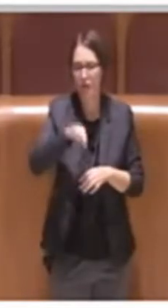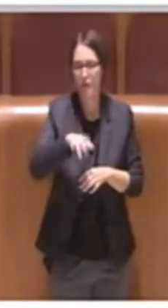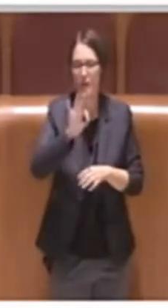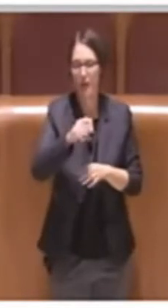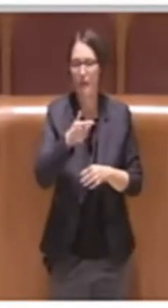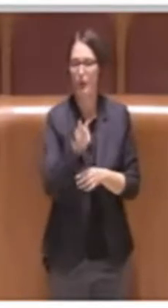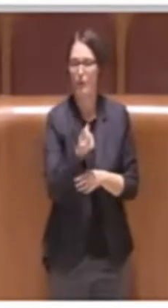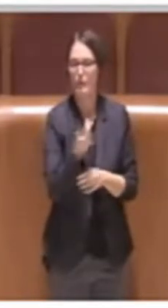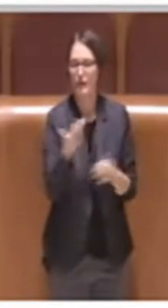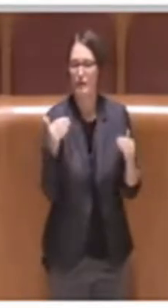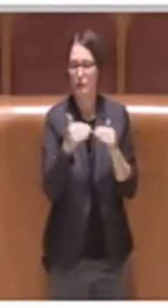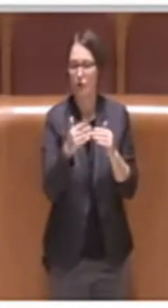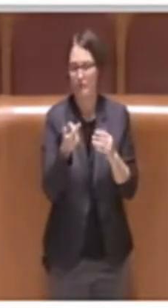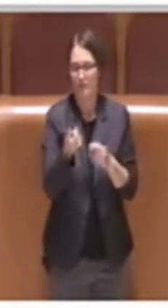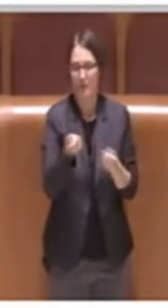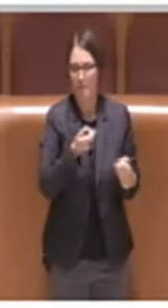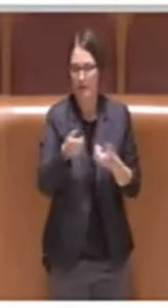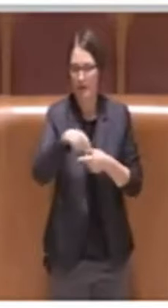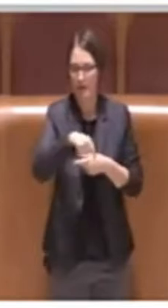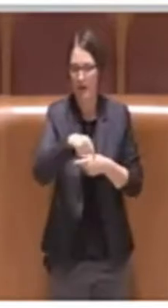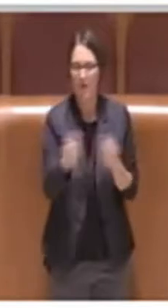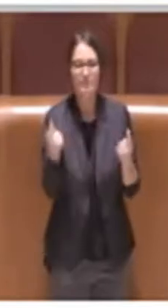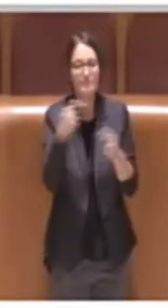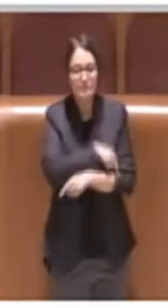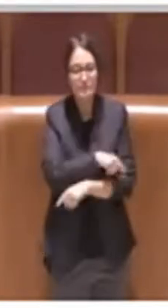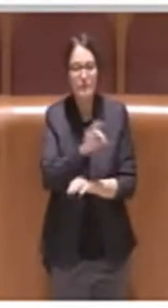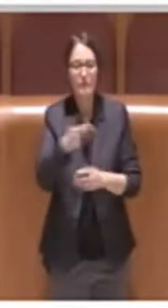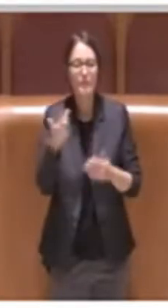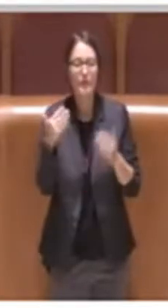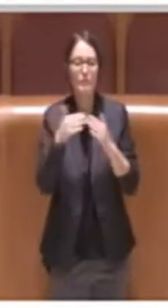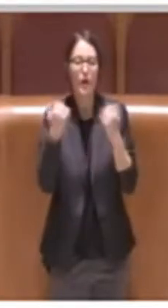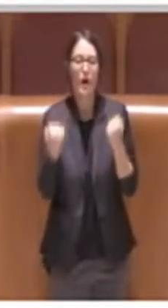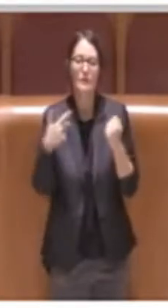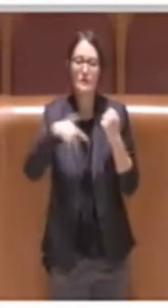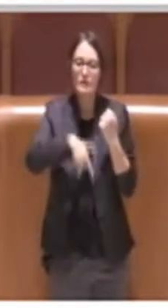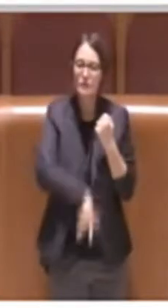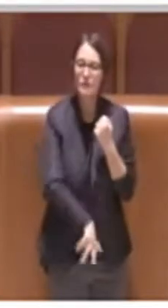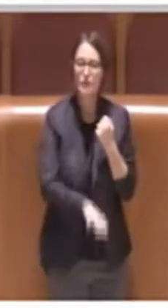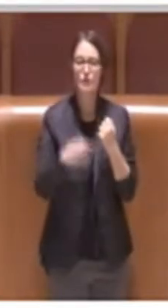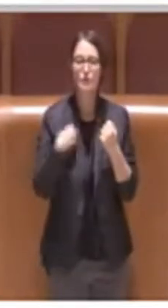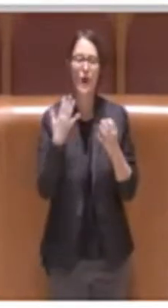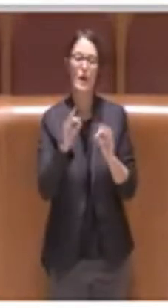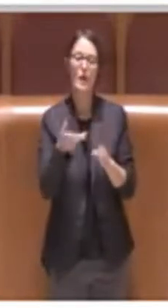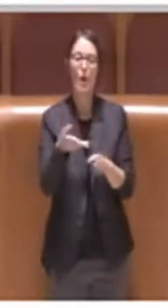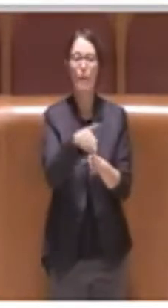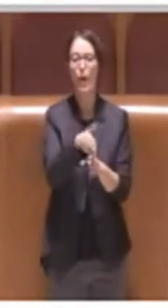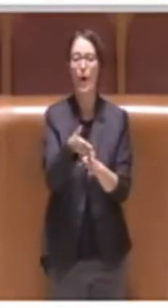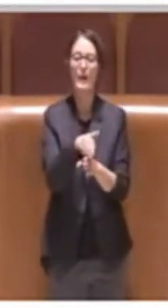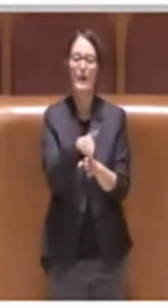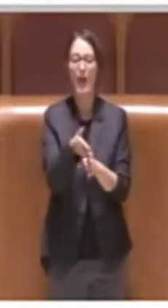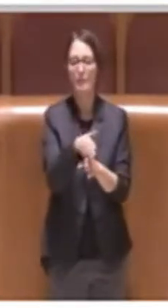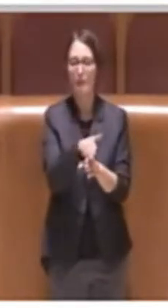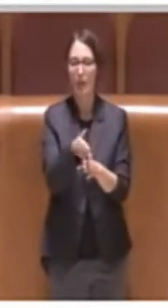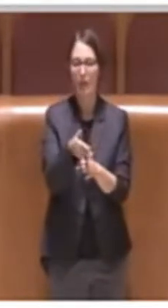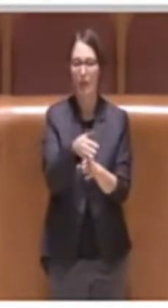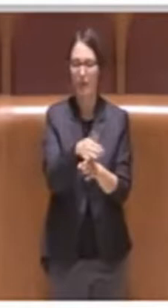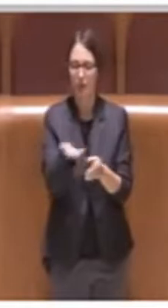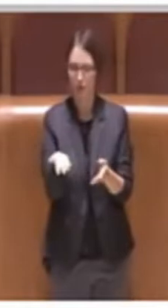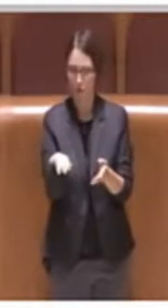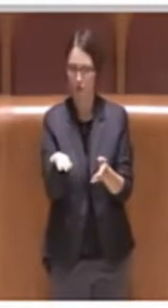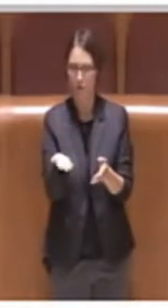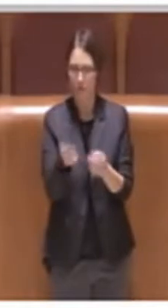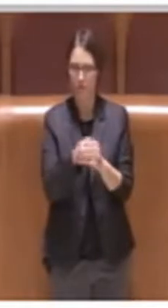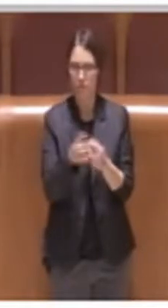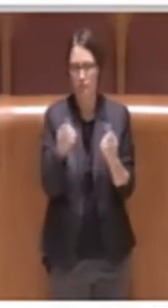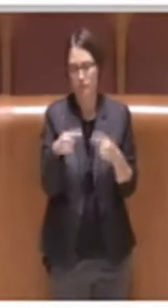L'housing sociale è un tipo di patrimonio immobiliare intermedio tra queste due tipologie. Noi